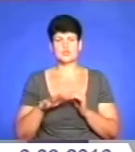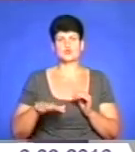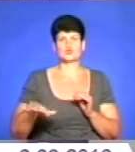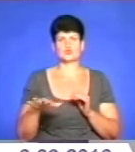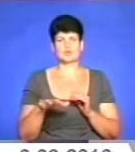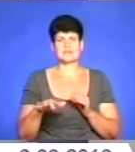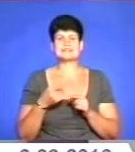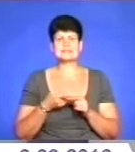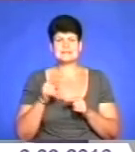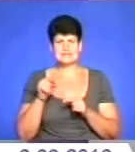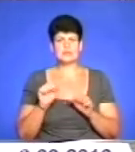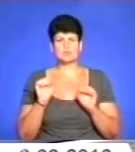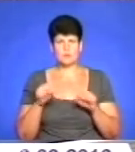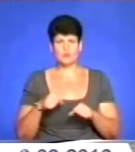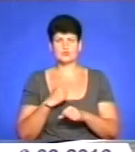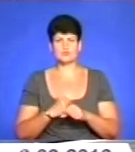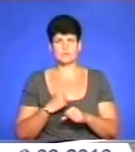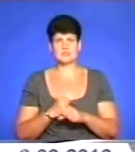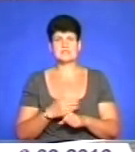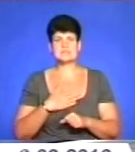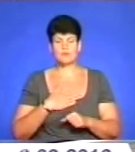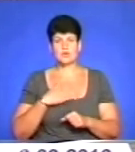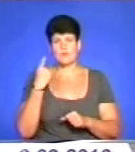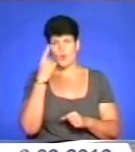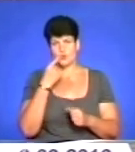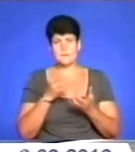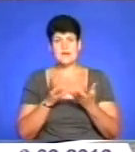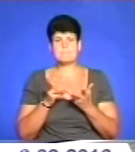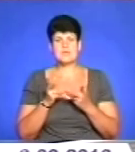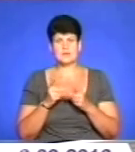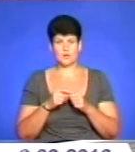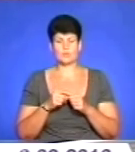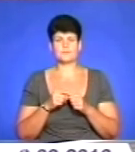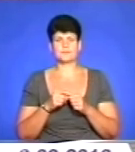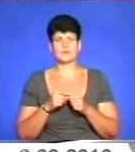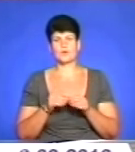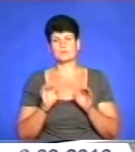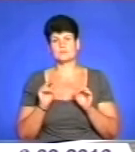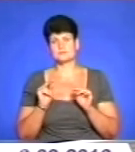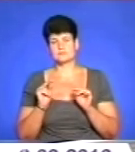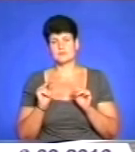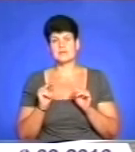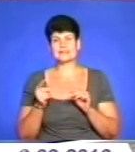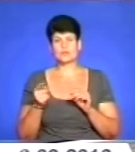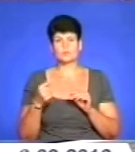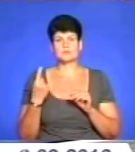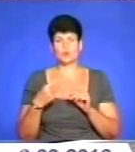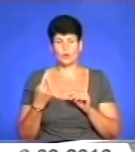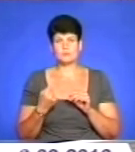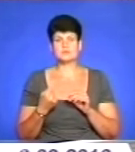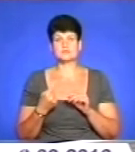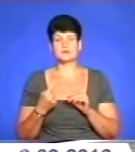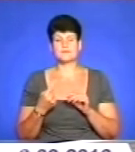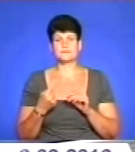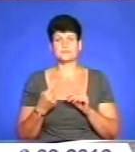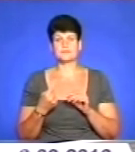Це те, що ми можемо зробити влітці? Ну, за моїми особистими підрахунками, суб'єктивною, об'єктивною і далі, Тернопільська область, я про цю цифру вже